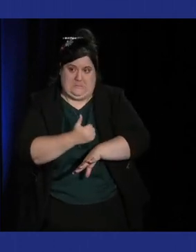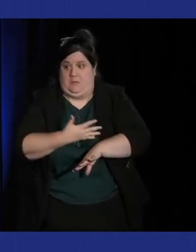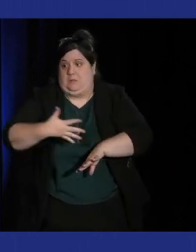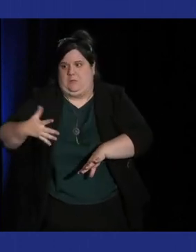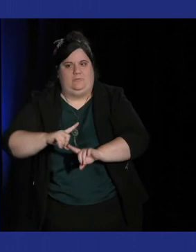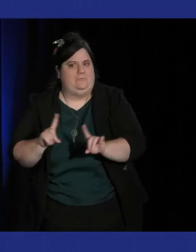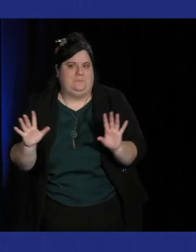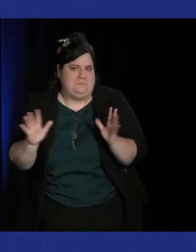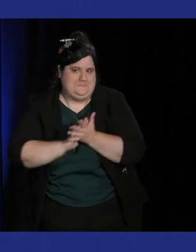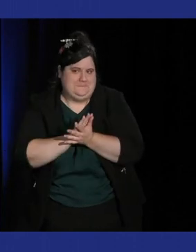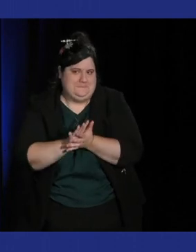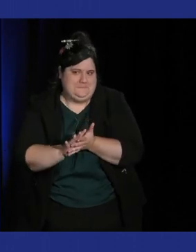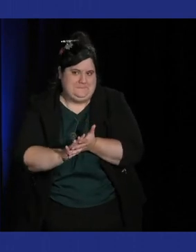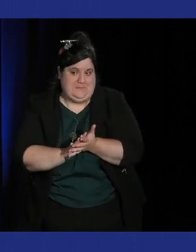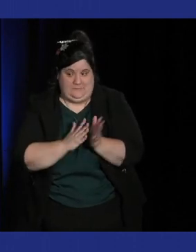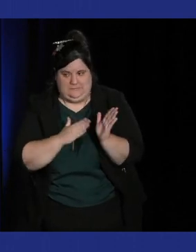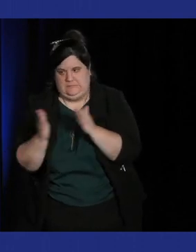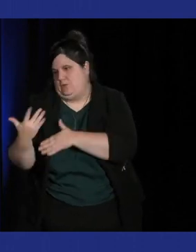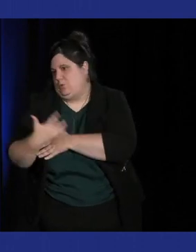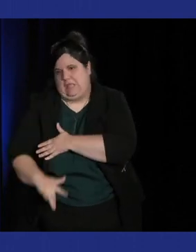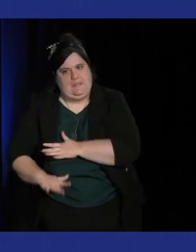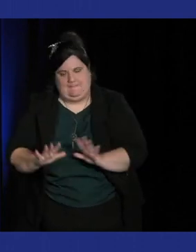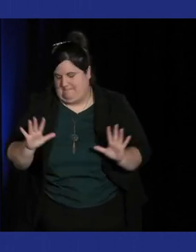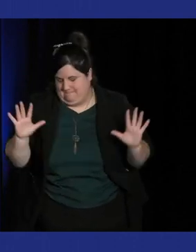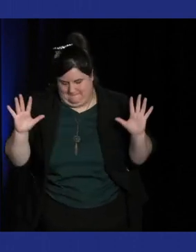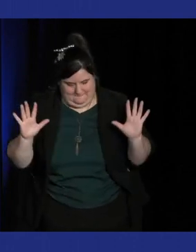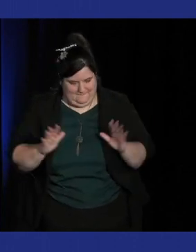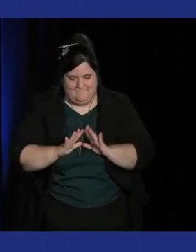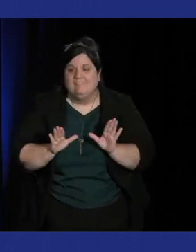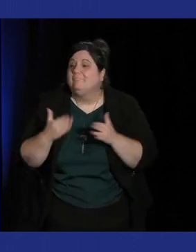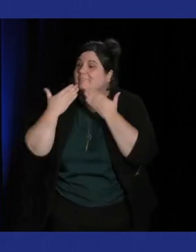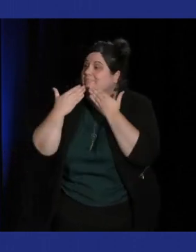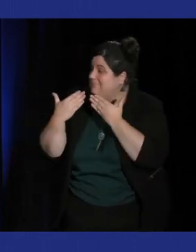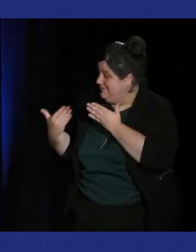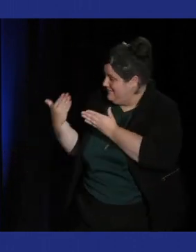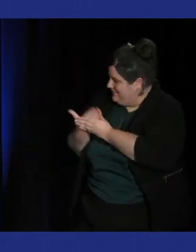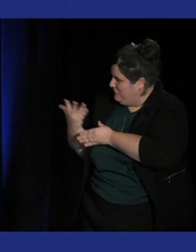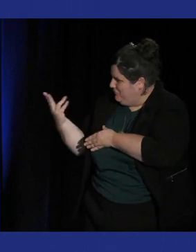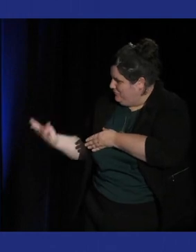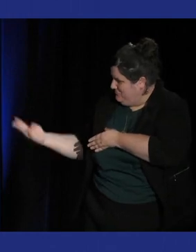prendre d'autres questions parce que sinon on va être trop en retard donc merci à nos intervenants